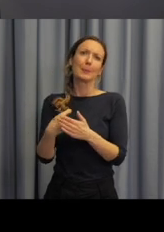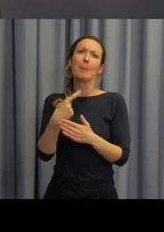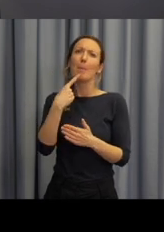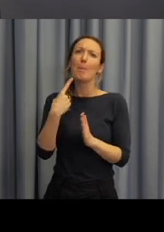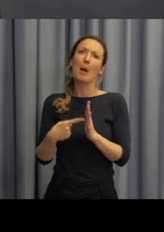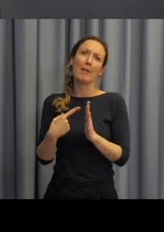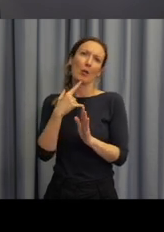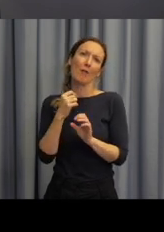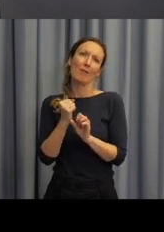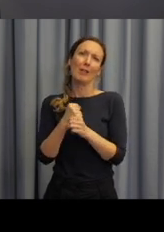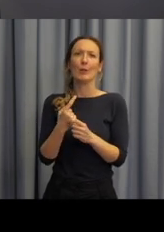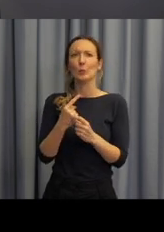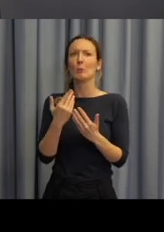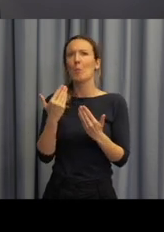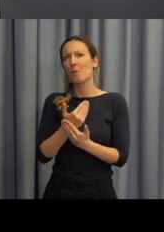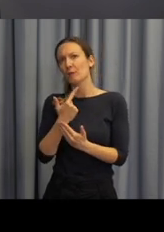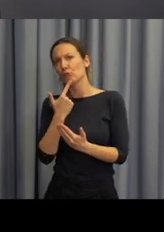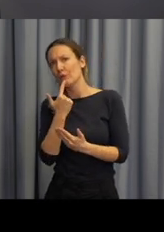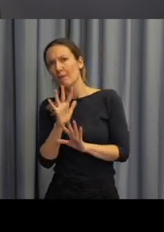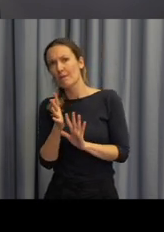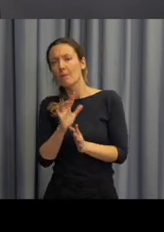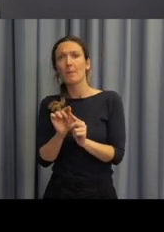a v rámci této publikace